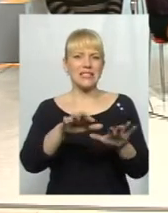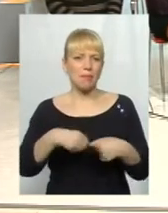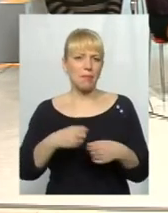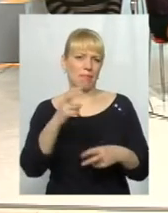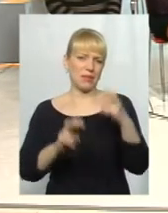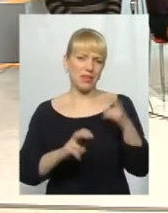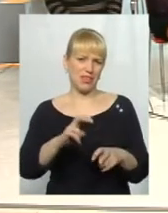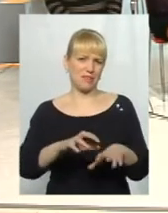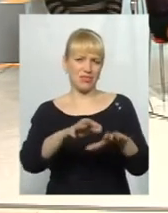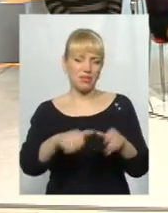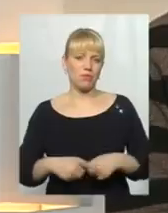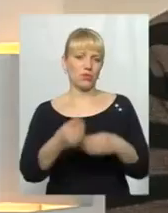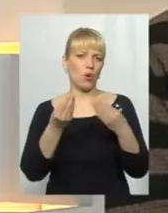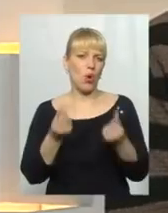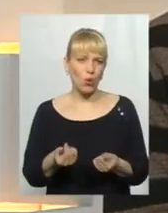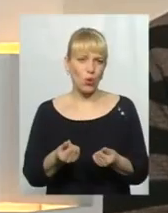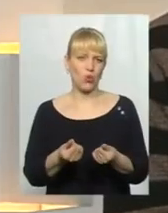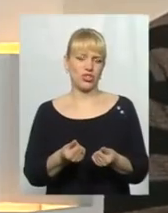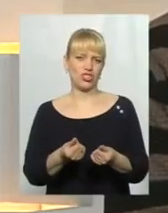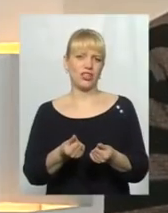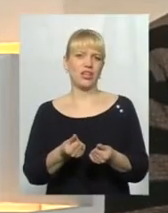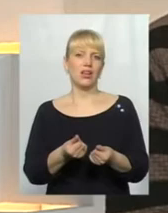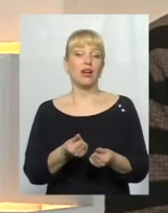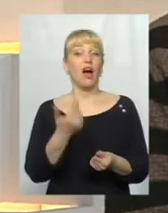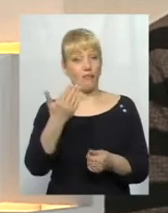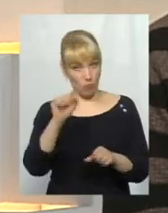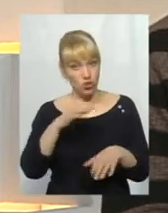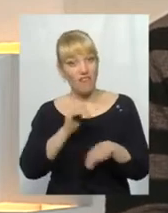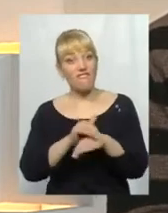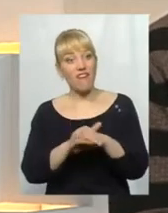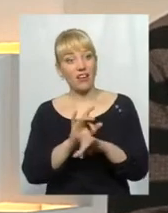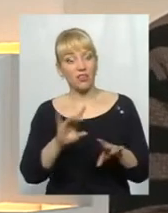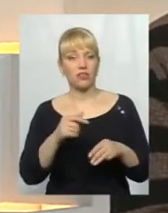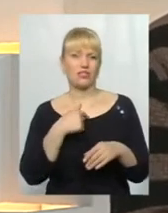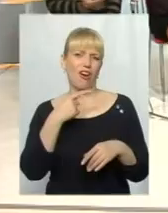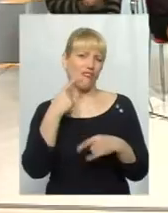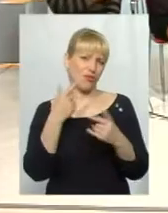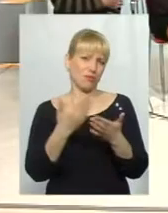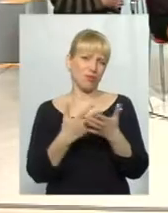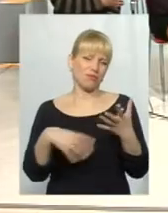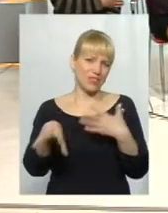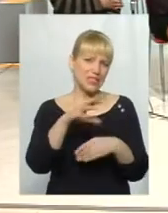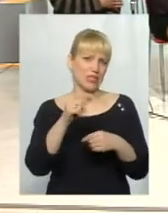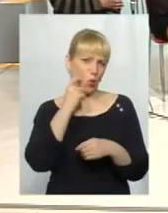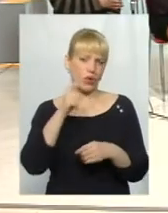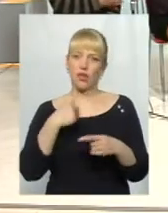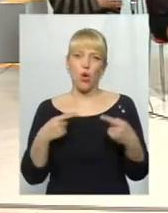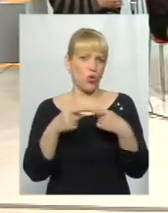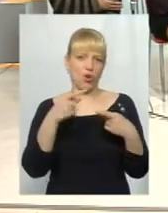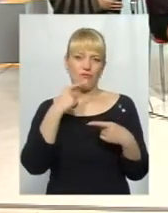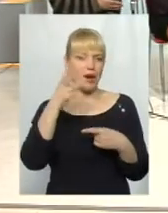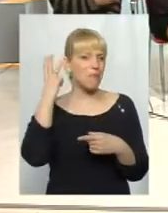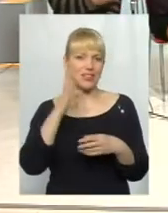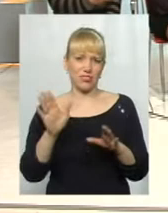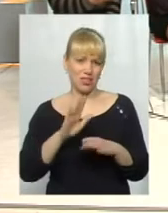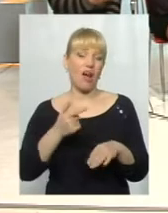віджимають гроші. Ви можете навести факти? Ні, я вам говорю гіпотетично, що в країні робиться. Не конкретно в Хмельницькому, а що робиться